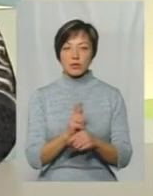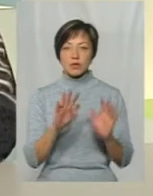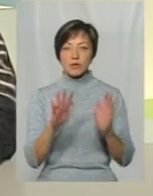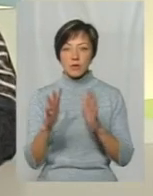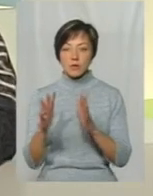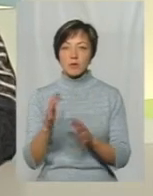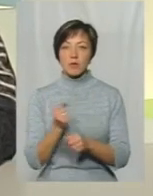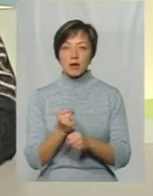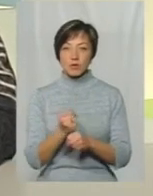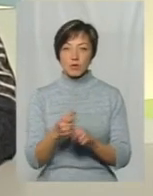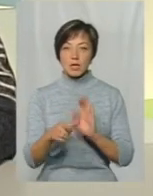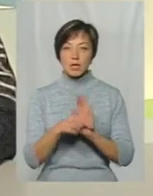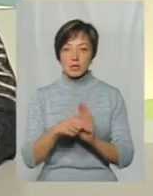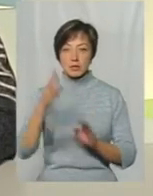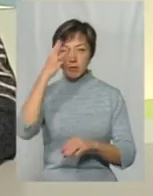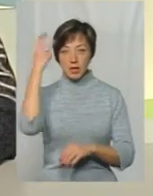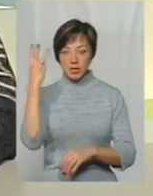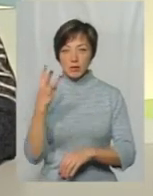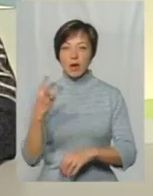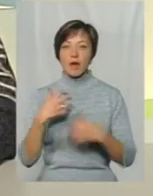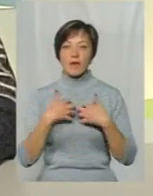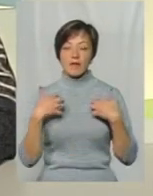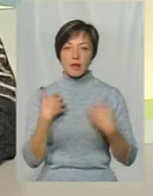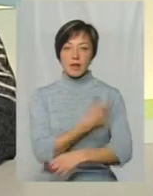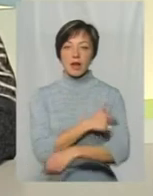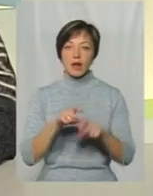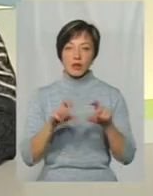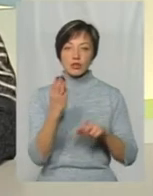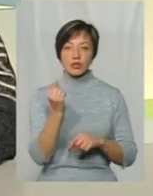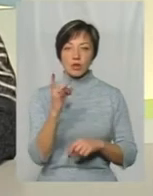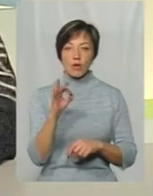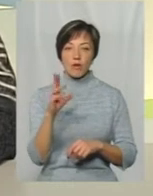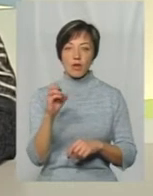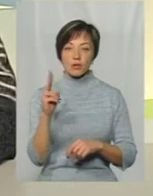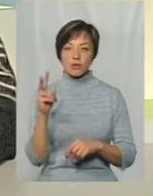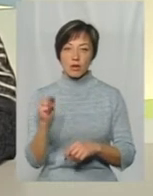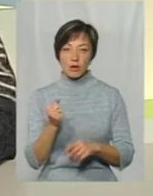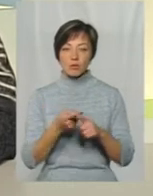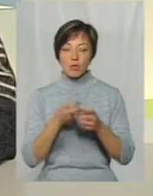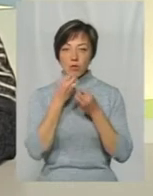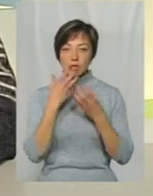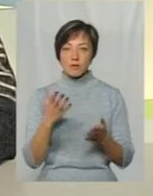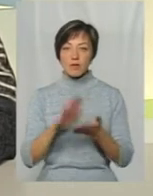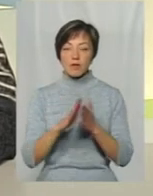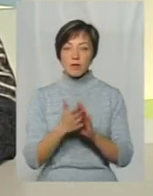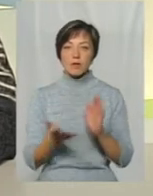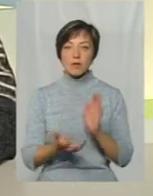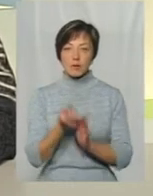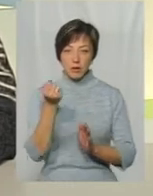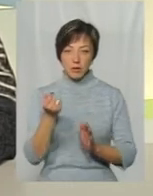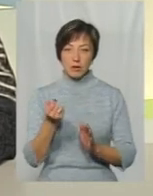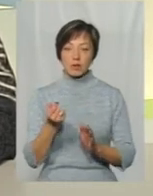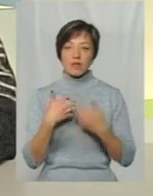працюємо з Хмельницькою ветлікарнею на Шервечці Тому що у нас в більшості позитивні випадки порятунку утруєних тварин Саме в нашій лікарні